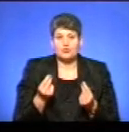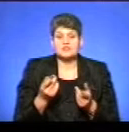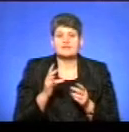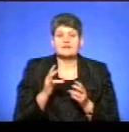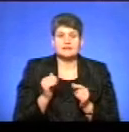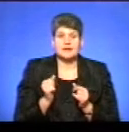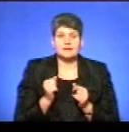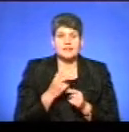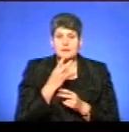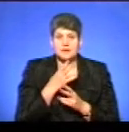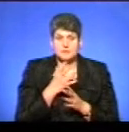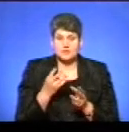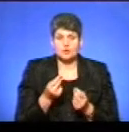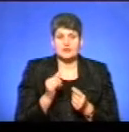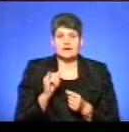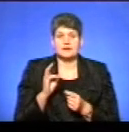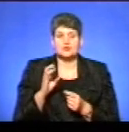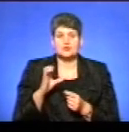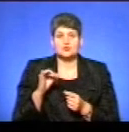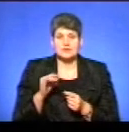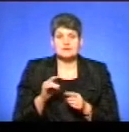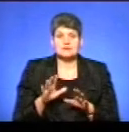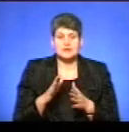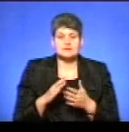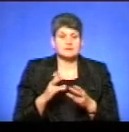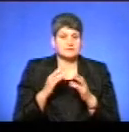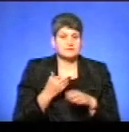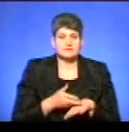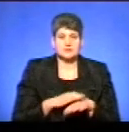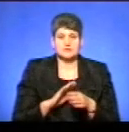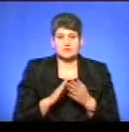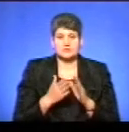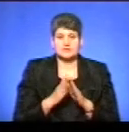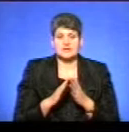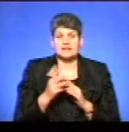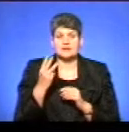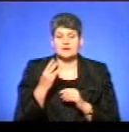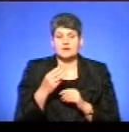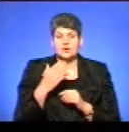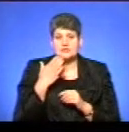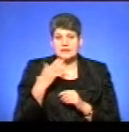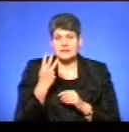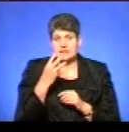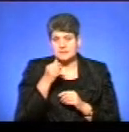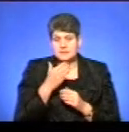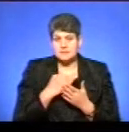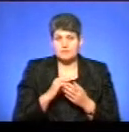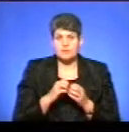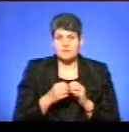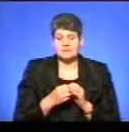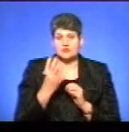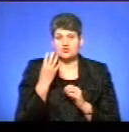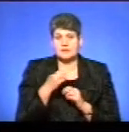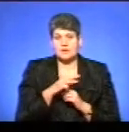непередбачені коштів на інсулін, склалася критична ситуація, останніх три місяці ми маємо проблему на 4